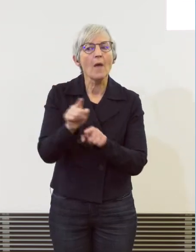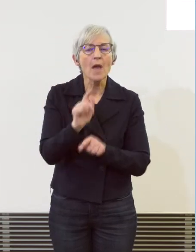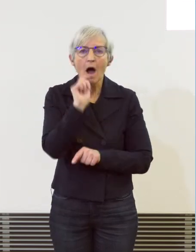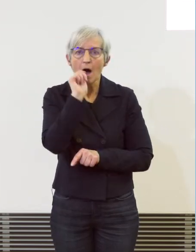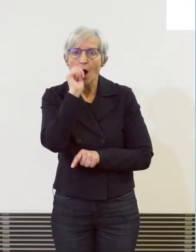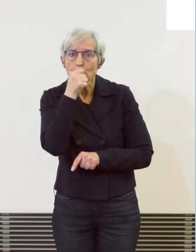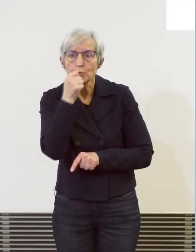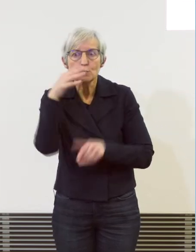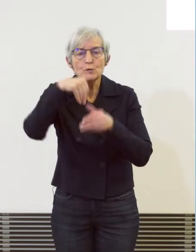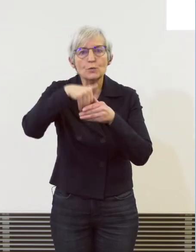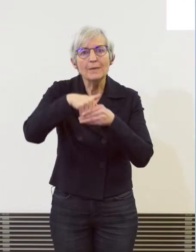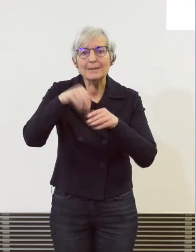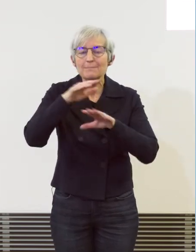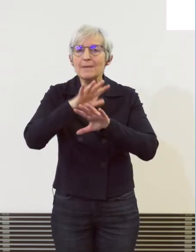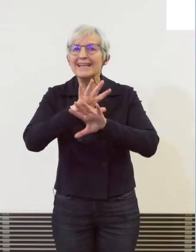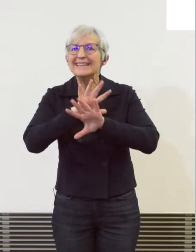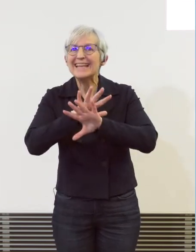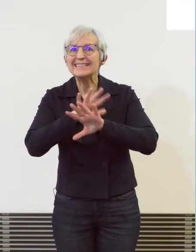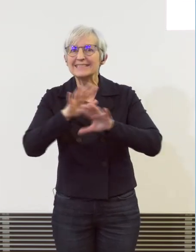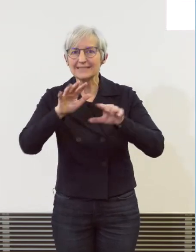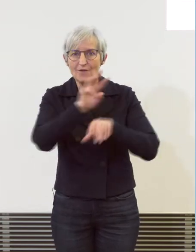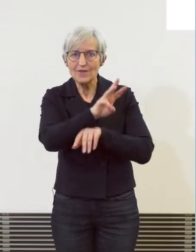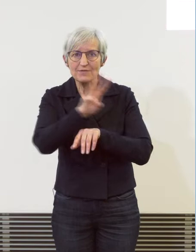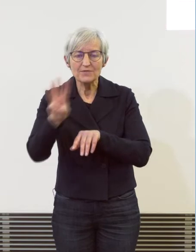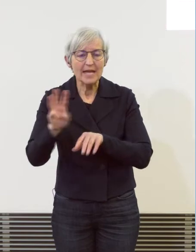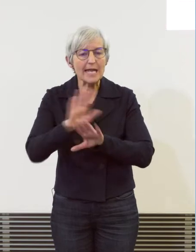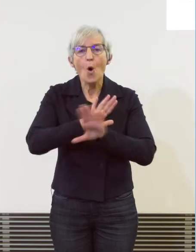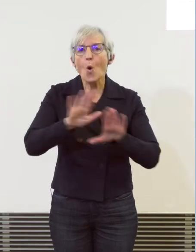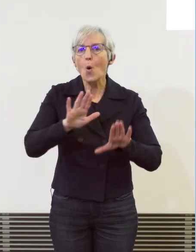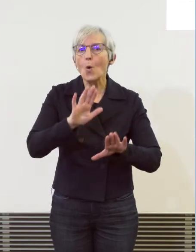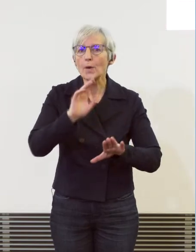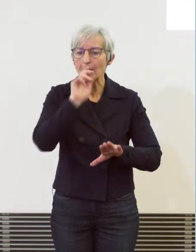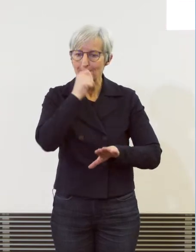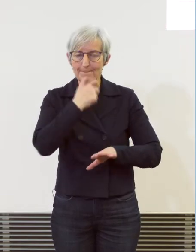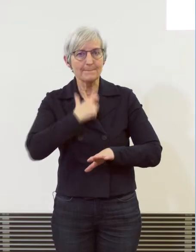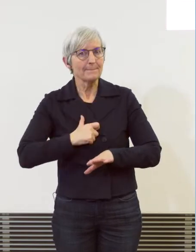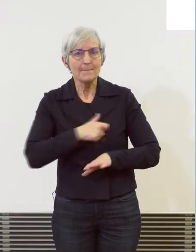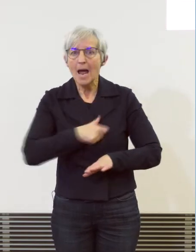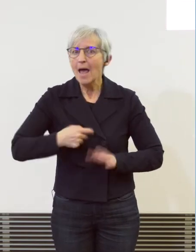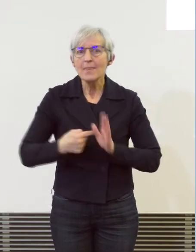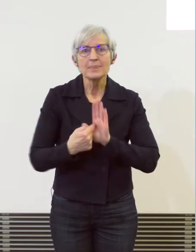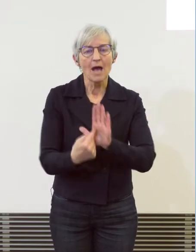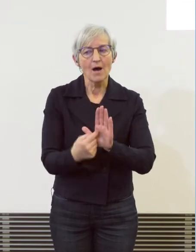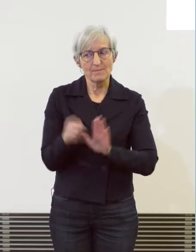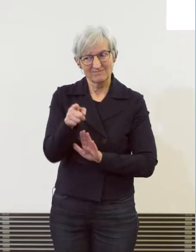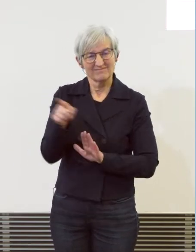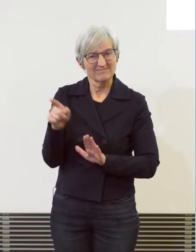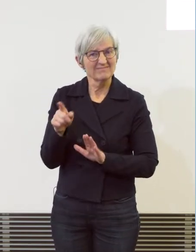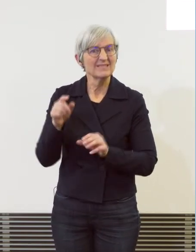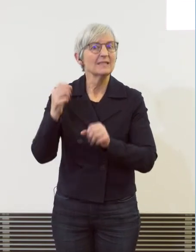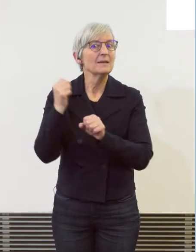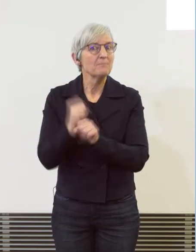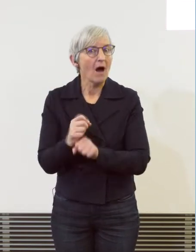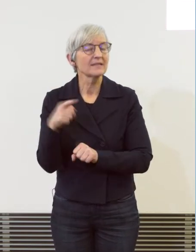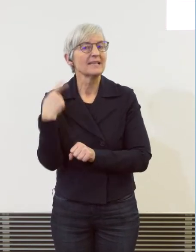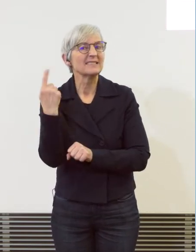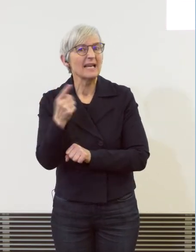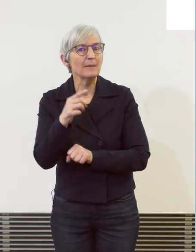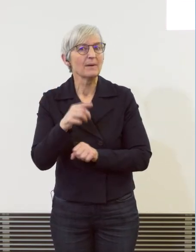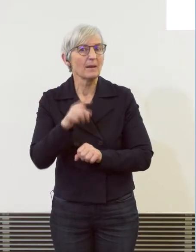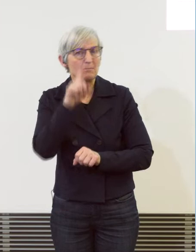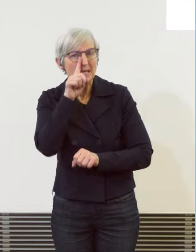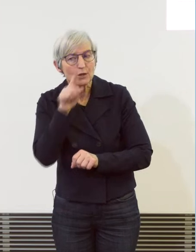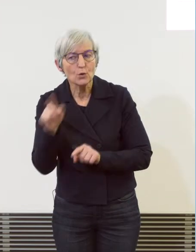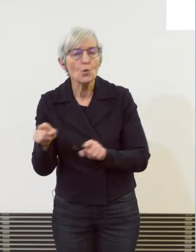Sie begören die Straftaten entweder selber oder sie bieten illegale Tools und Programme im Darknet an,